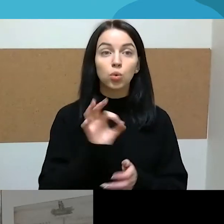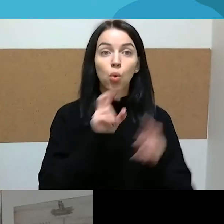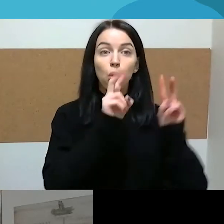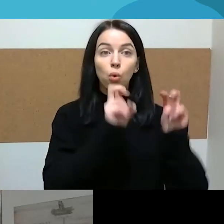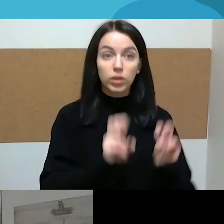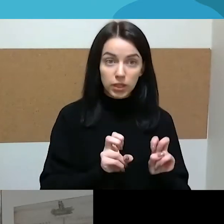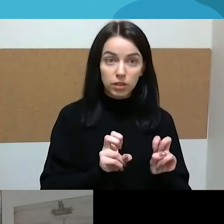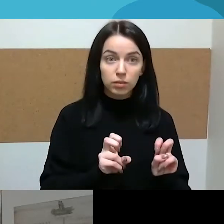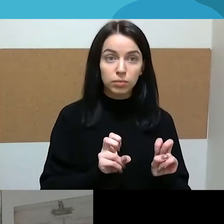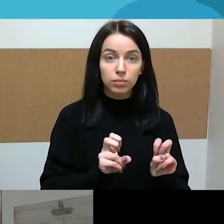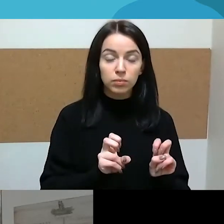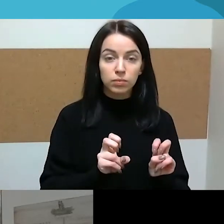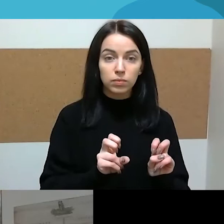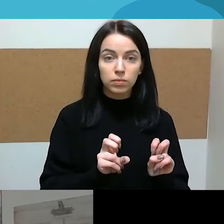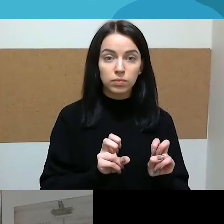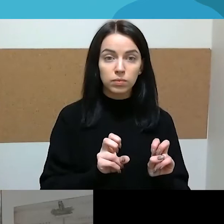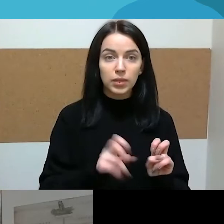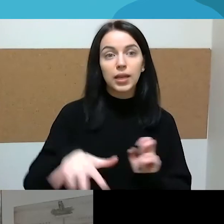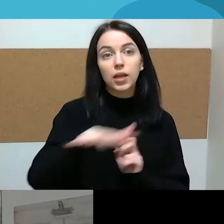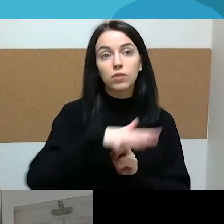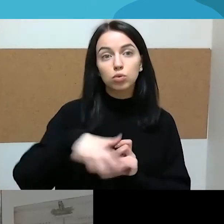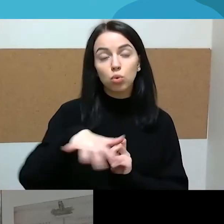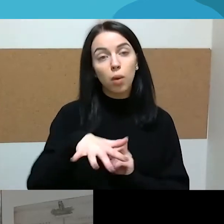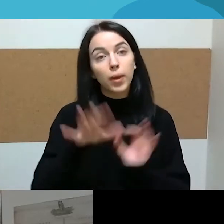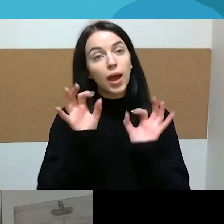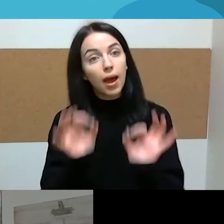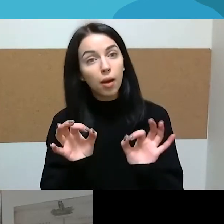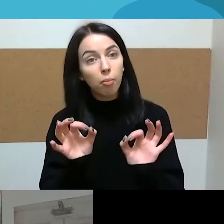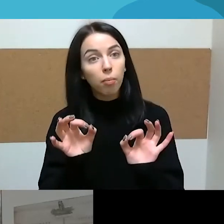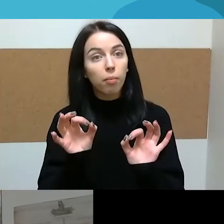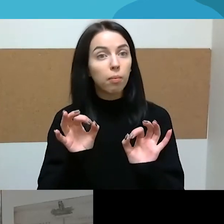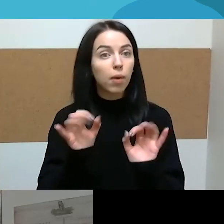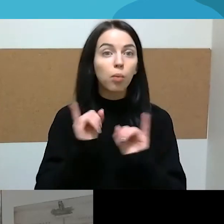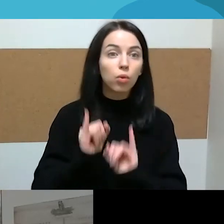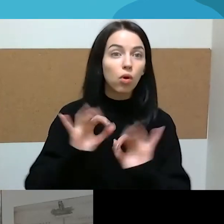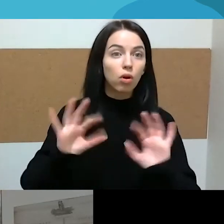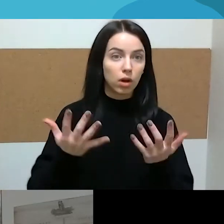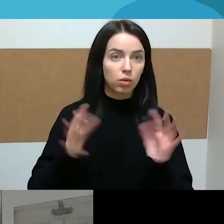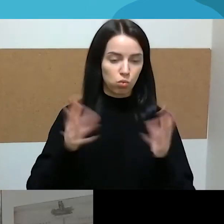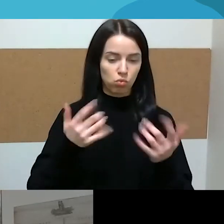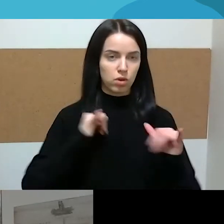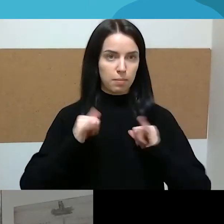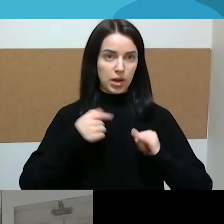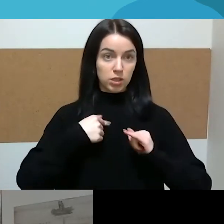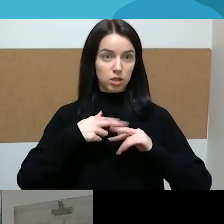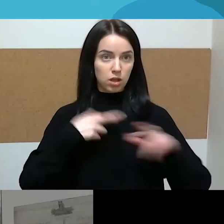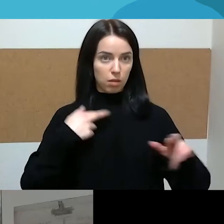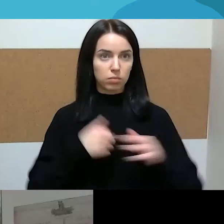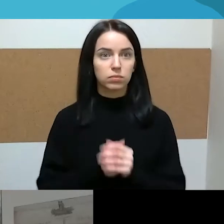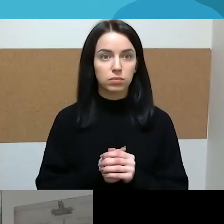apie tą, kaip tai visuomenį normalu ar nenormalu, kad tėtis taip daro, kaip aš darau. Tai čia turbūt kaip ir su